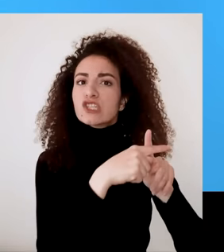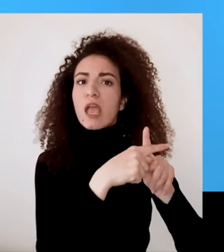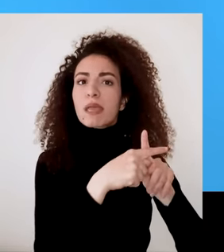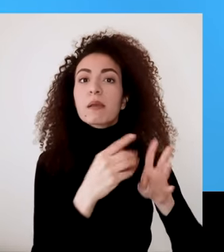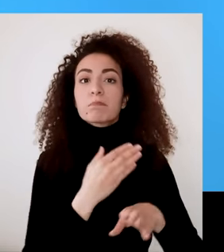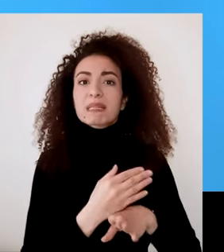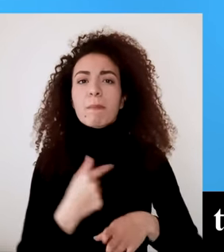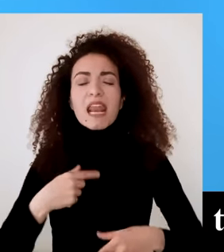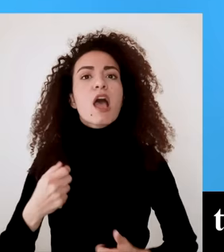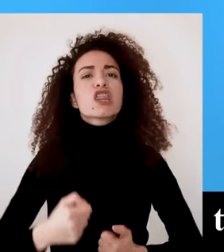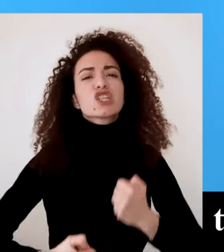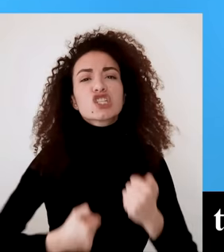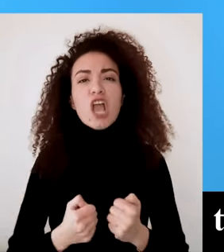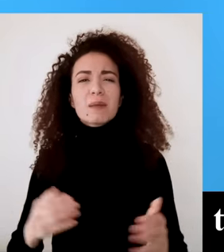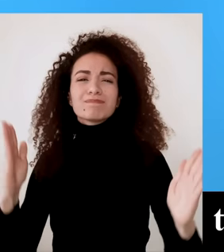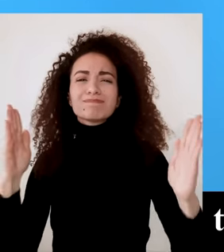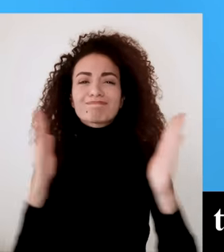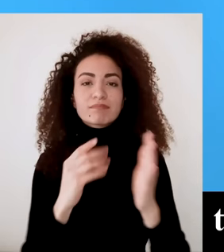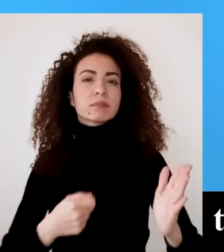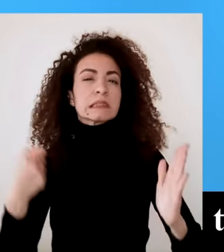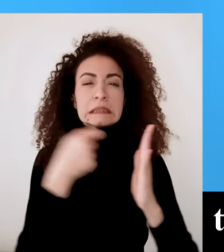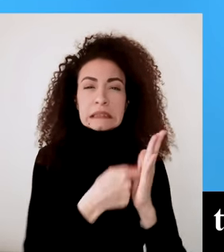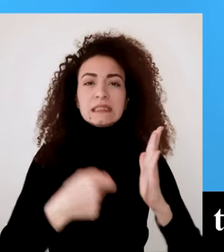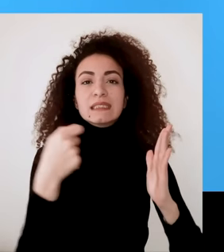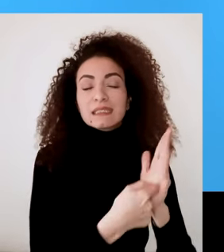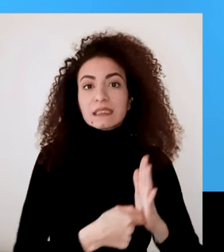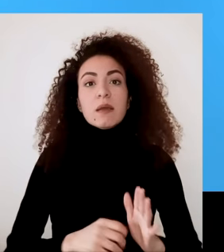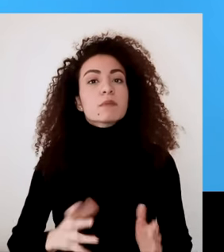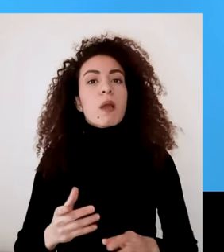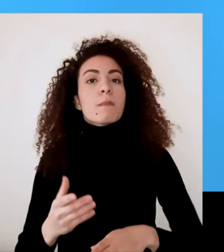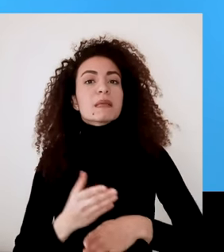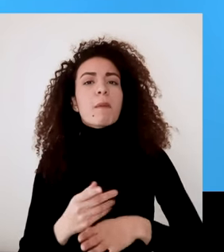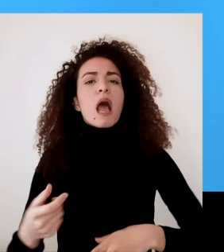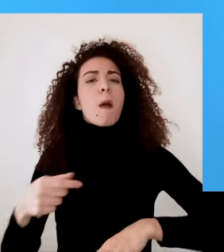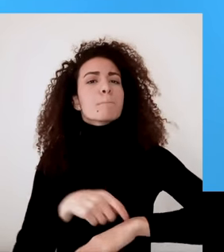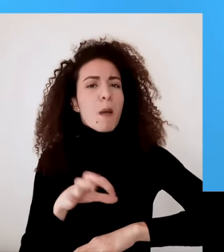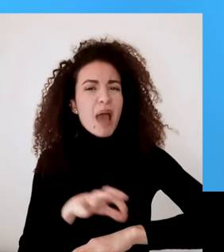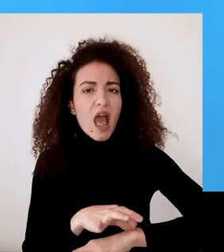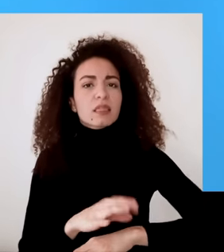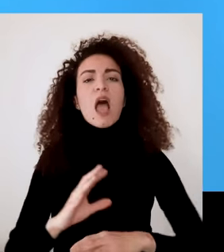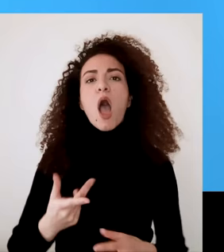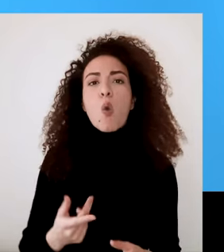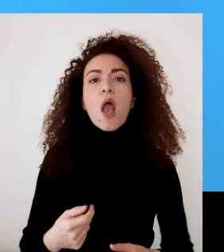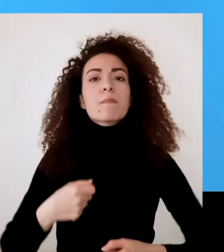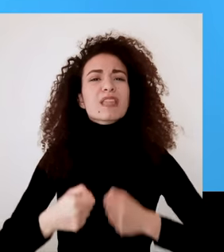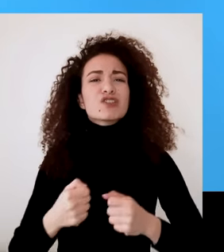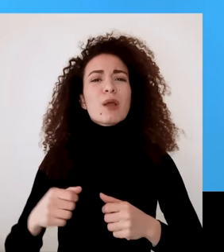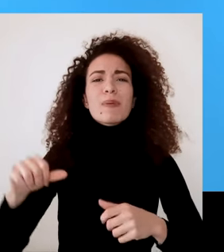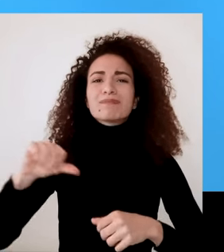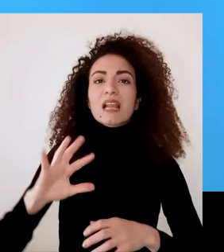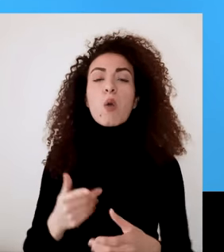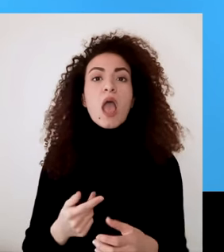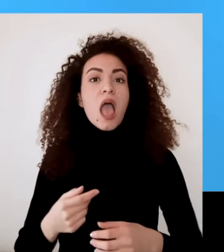ظروف الحياة الصعبة واللي ممكن تشمل حالات مثل المرض المزمن أو ظروف شخصية أخرى مثل خسارة شخص مقرب